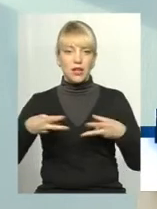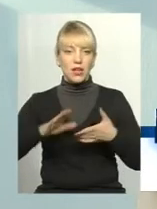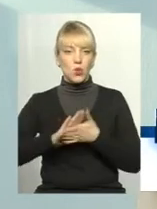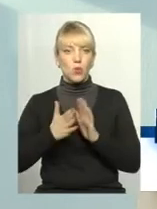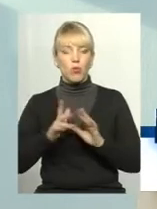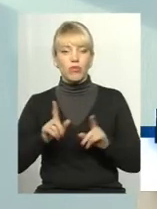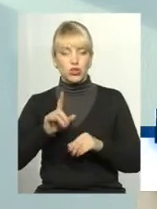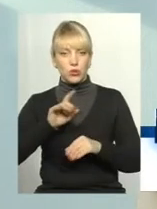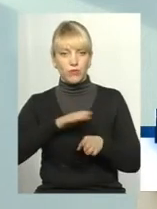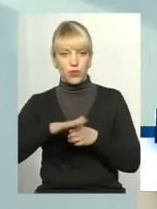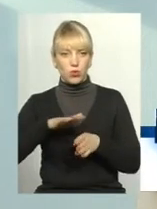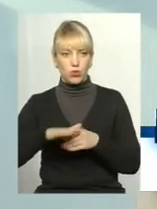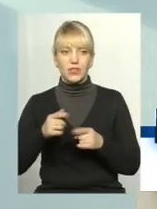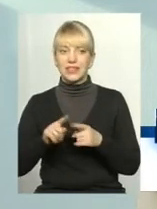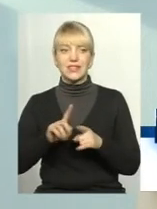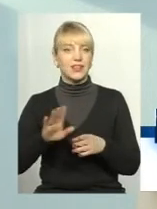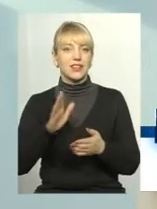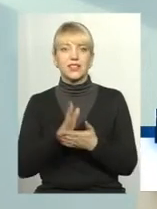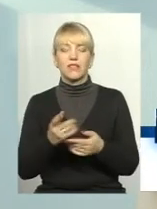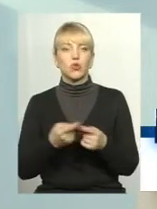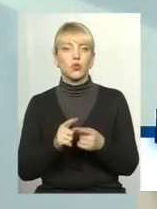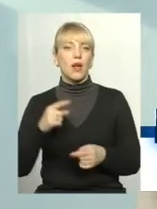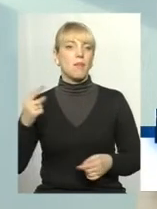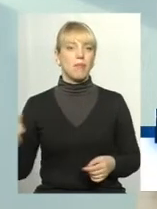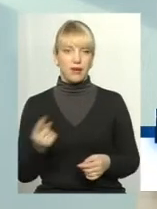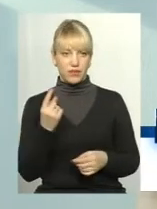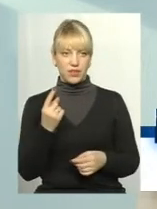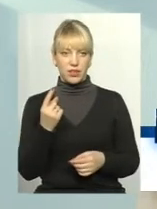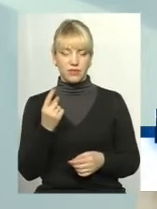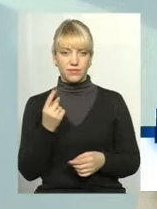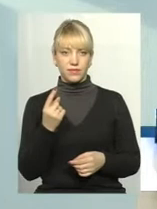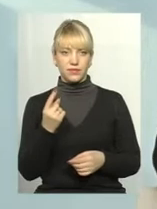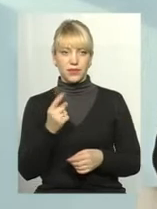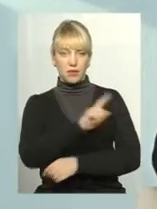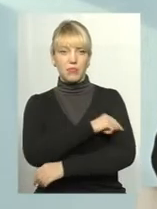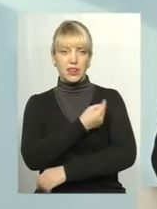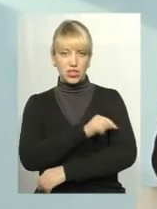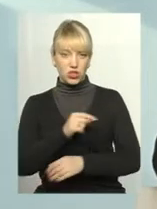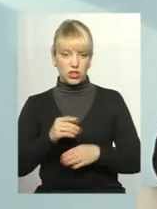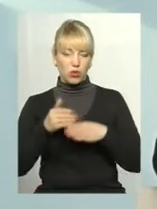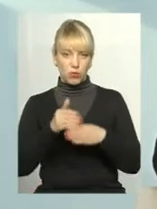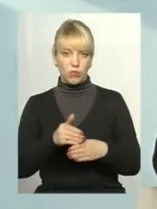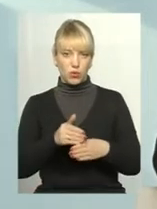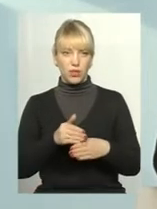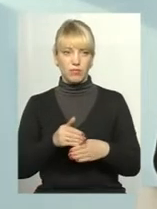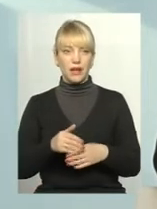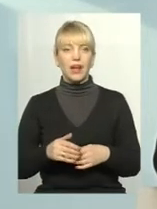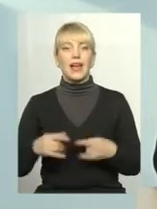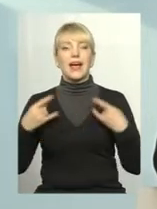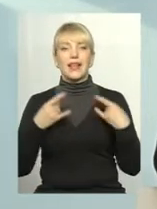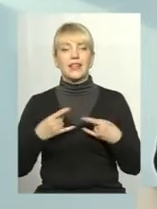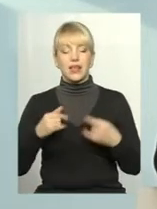того, щоб їх виконувати. Ну, і це не є отой якраз первинною медичною допомогою рентген,